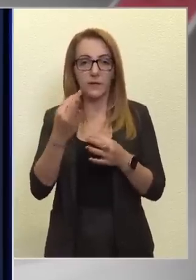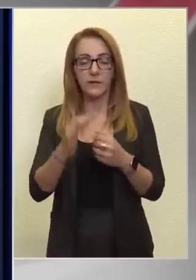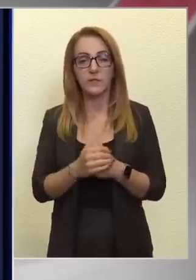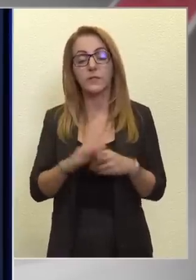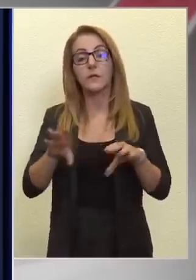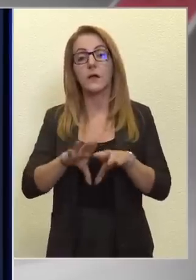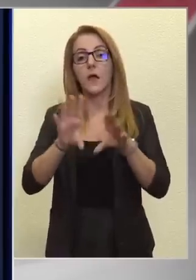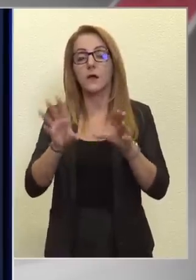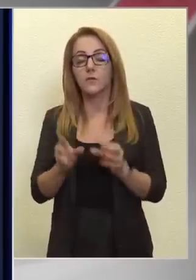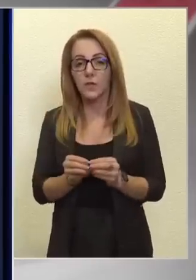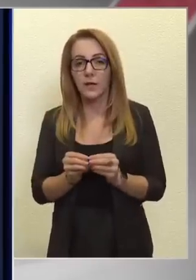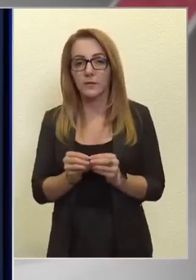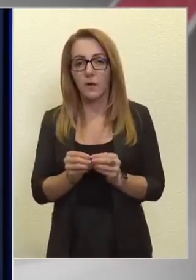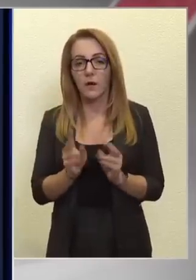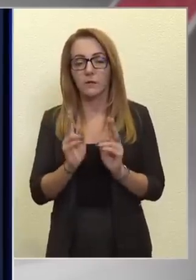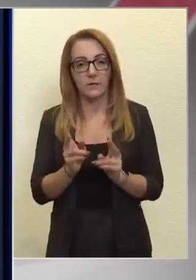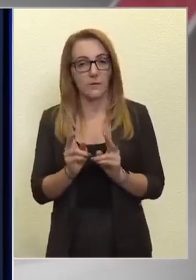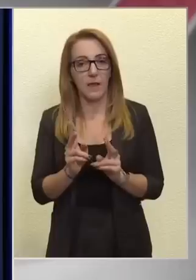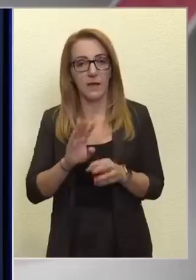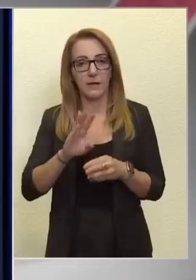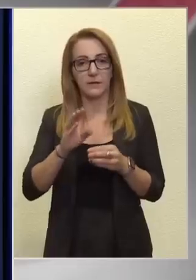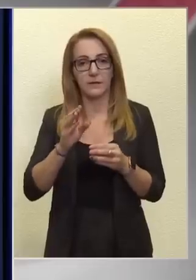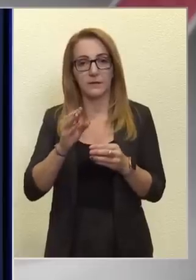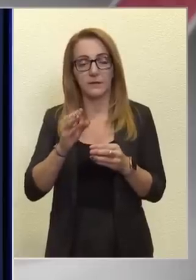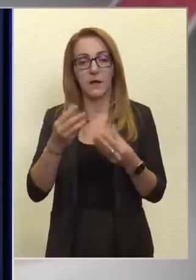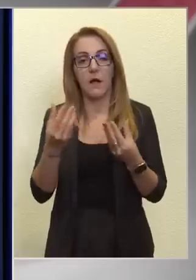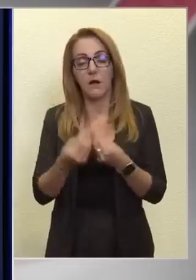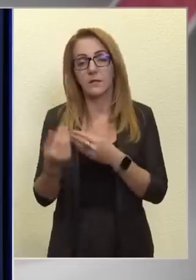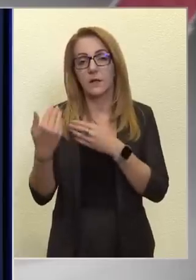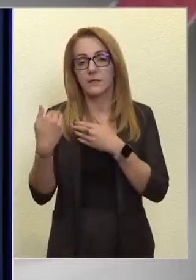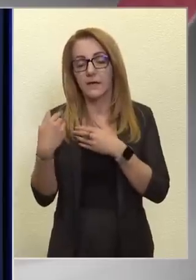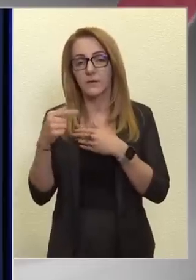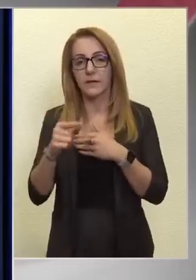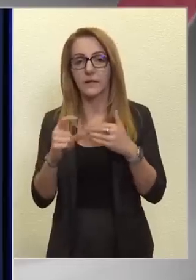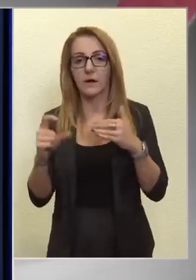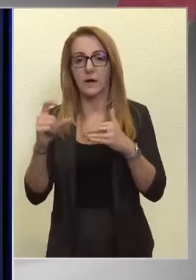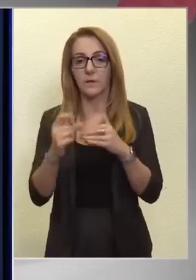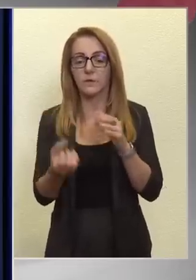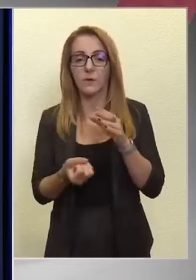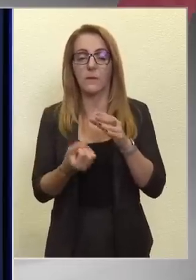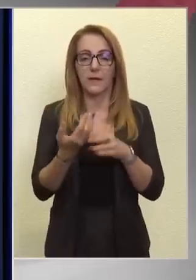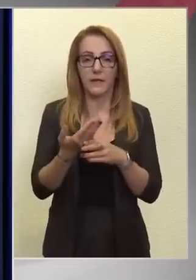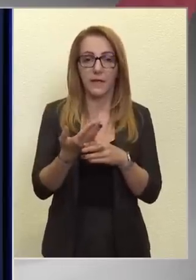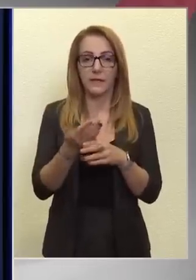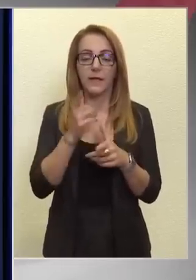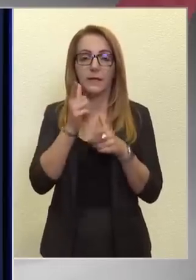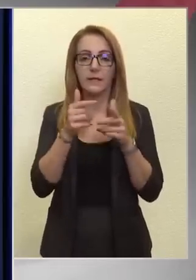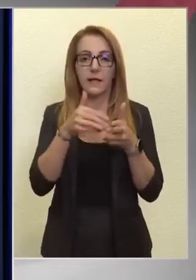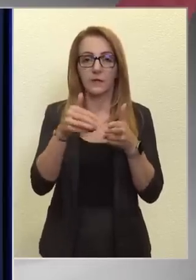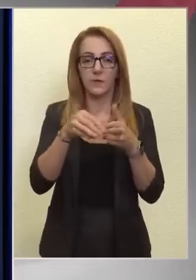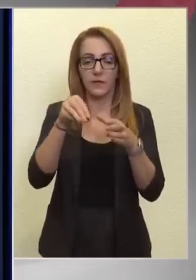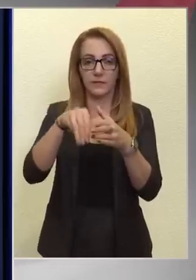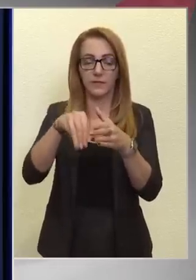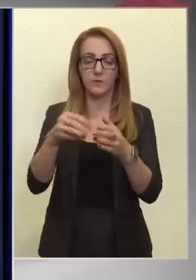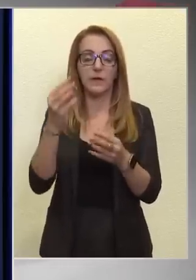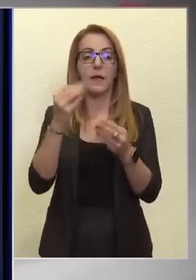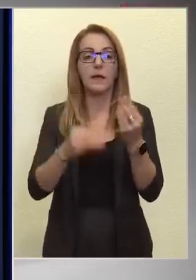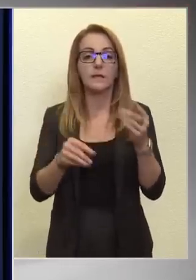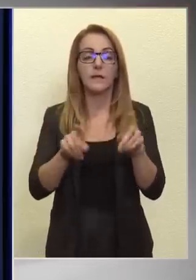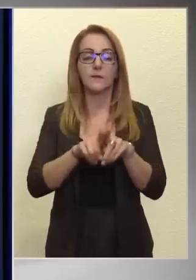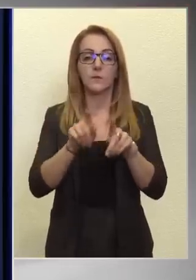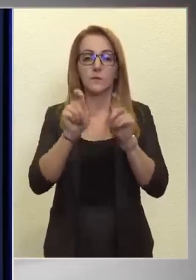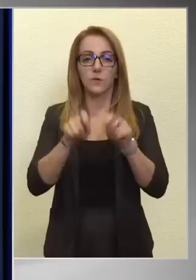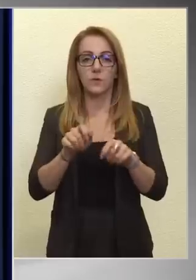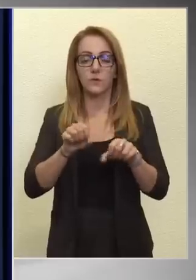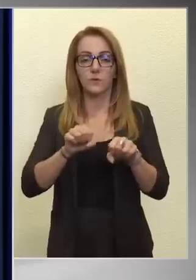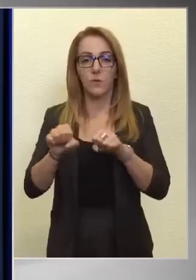tehát a családokat nem lehet azzal terhelni, hogy ezek a magas kamatok megjelenjenek a hiteltörlesztésben, ezért döntött úgy